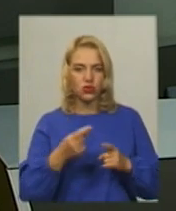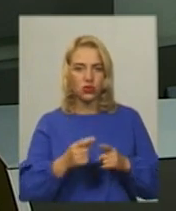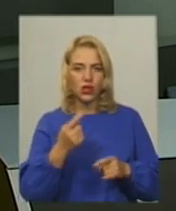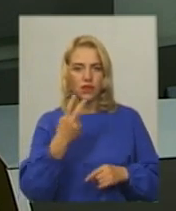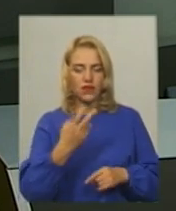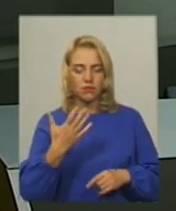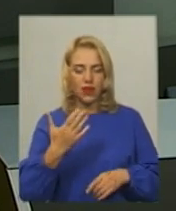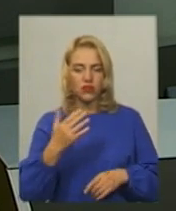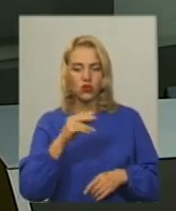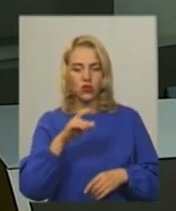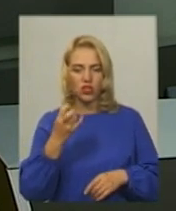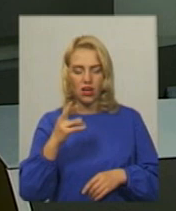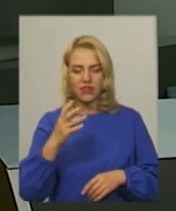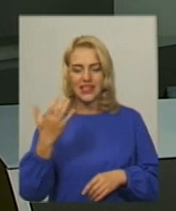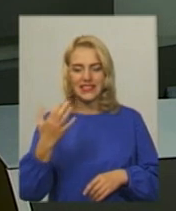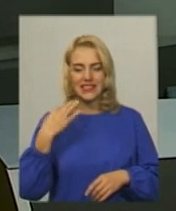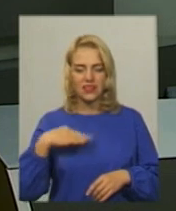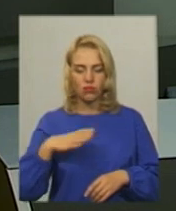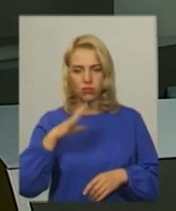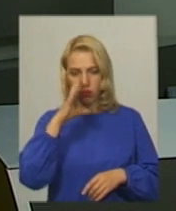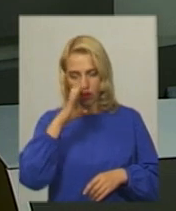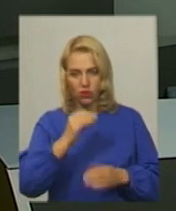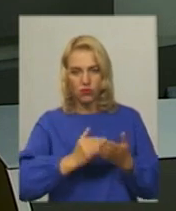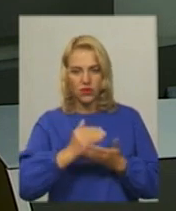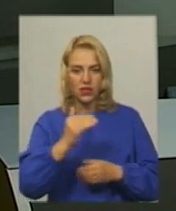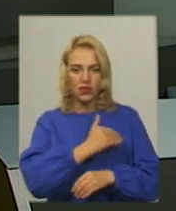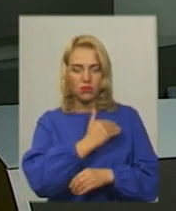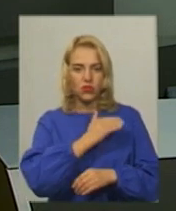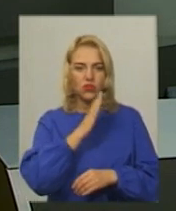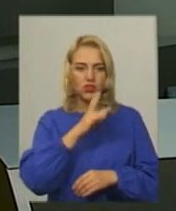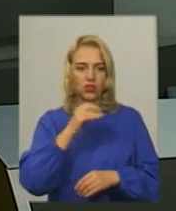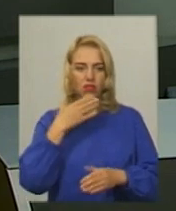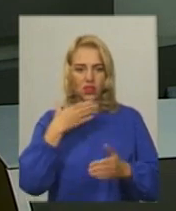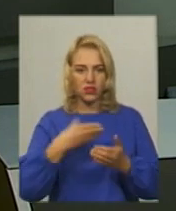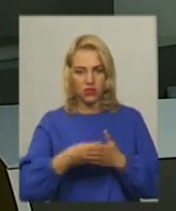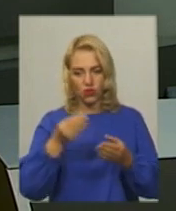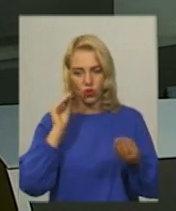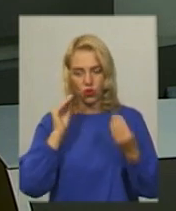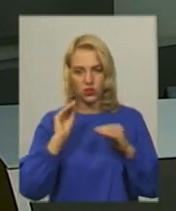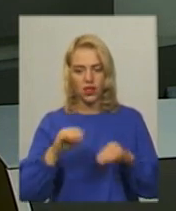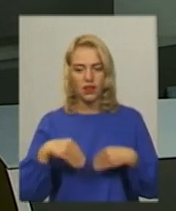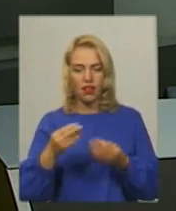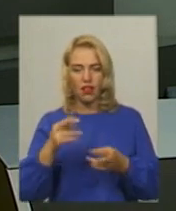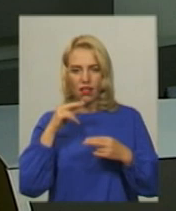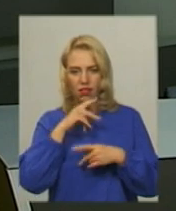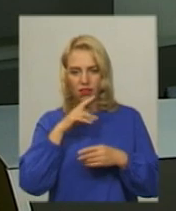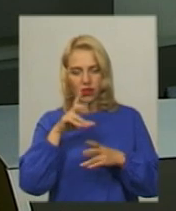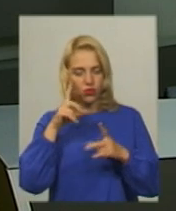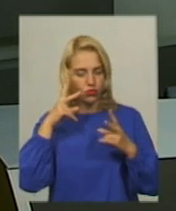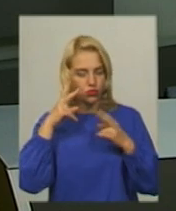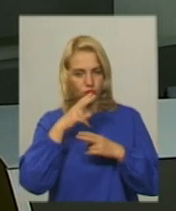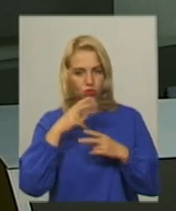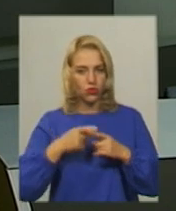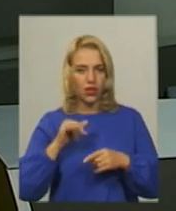червня її сину стало погано, підвищилась температура Жінка на свій розсуд дала ліки та заснула Після опівночі в дитини